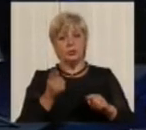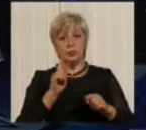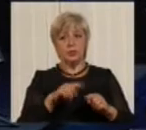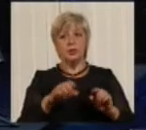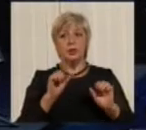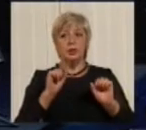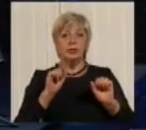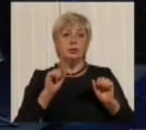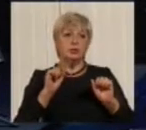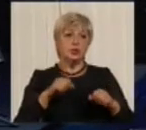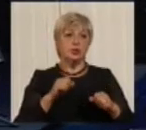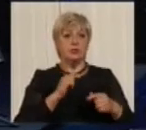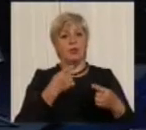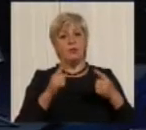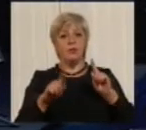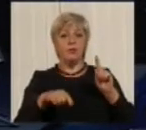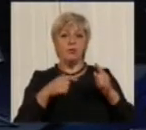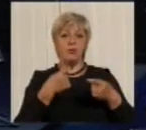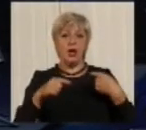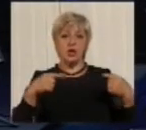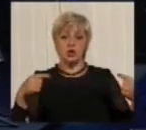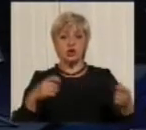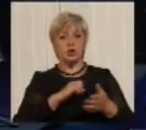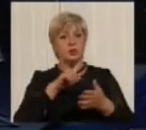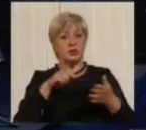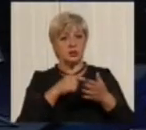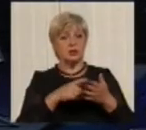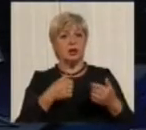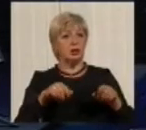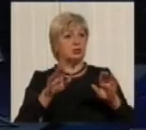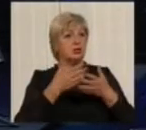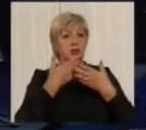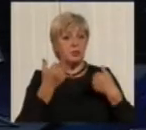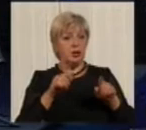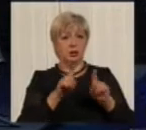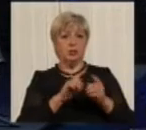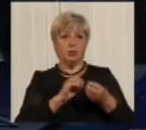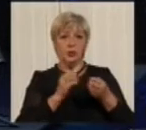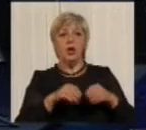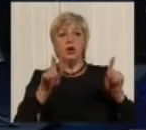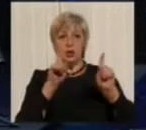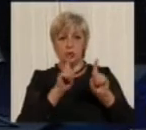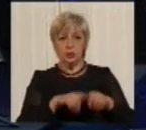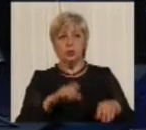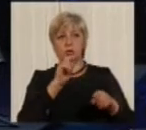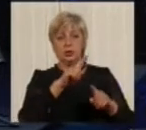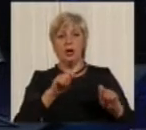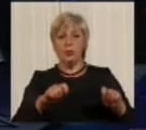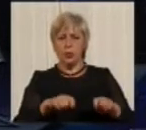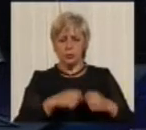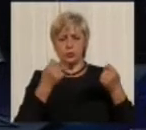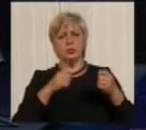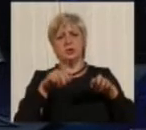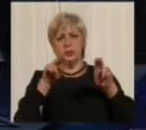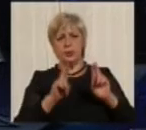містах хіба немає такої кількості людей? Там же ж маршрутки також забиті, і багато дуже людей, і порушують правила. Чому лише в нас ось